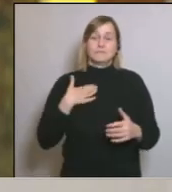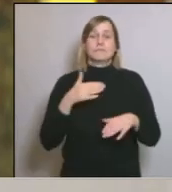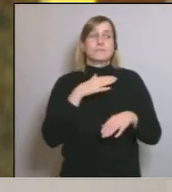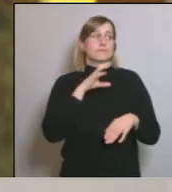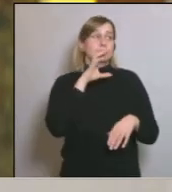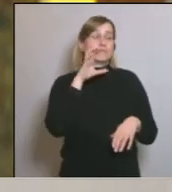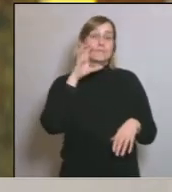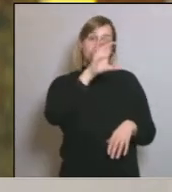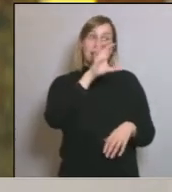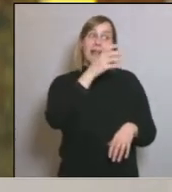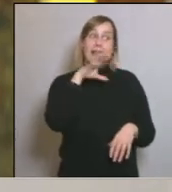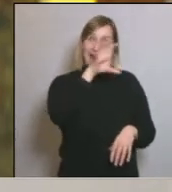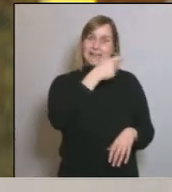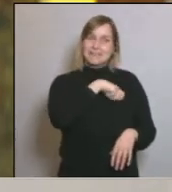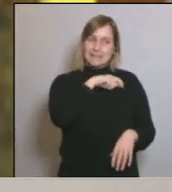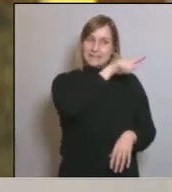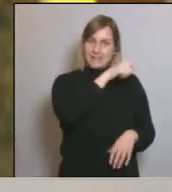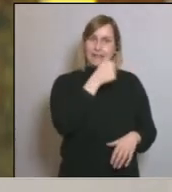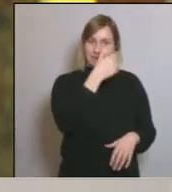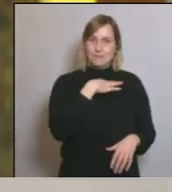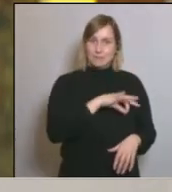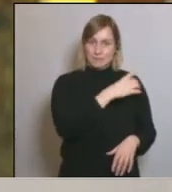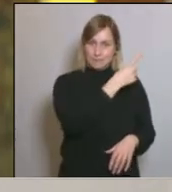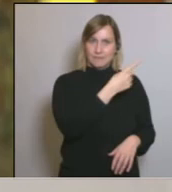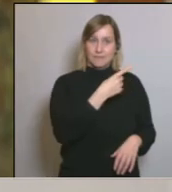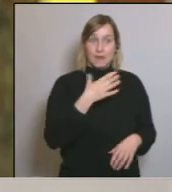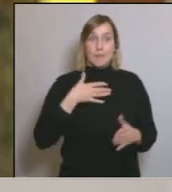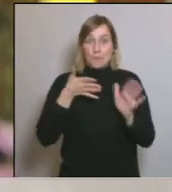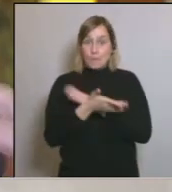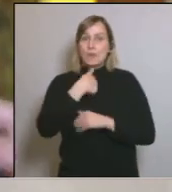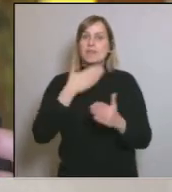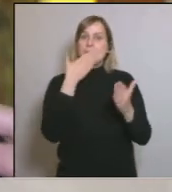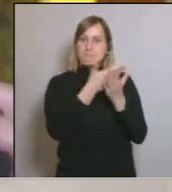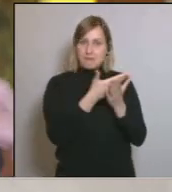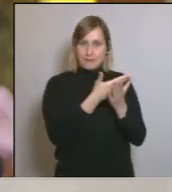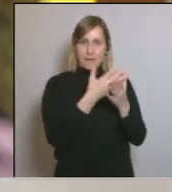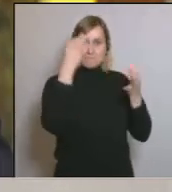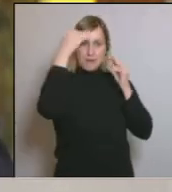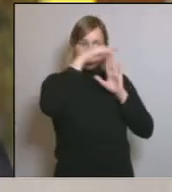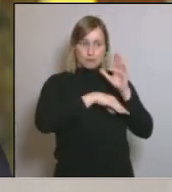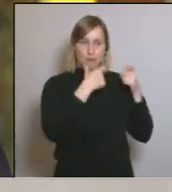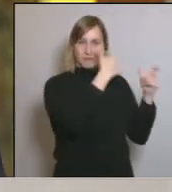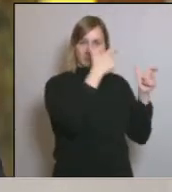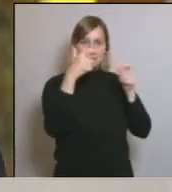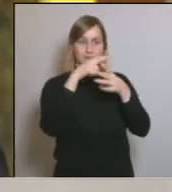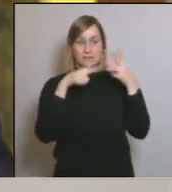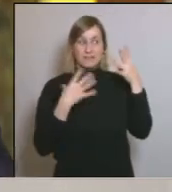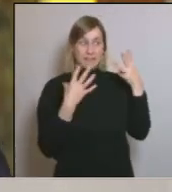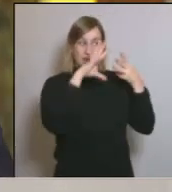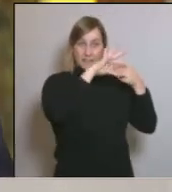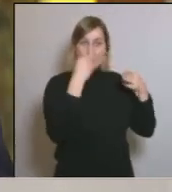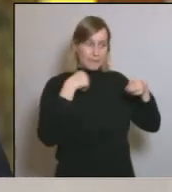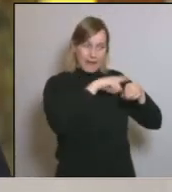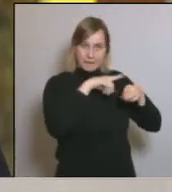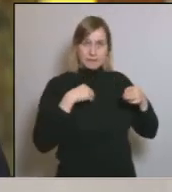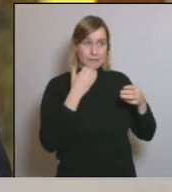prerrogatives. Per això nosaltres estem demanant tot aquest paquet. I volem ampliar... I volem que s'apliqui tota l'hora perquè si no, no té sentit. Si no, ja no